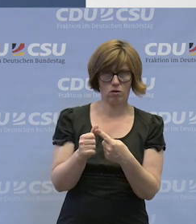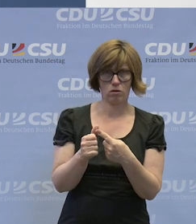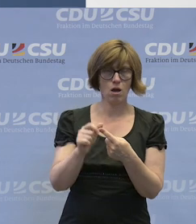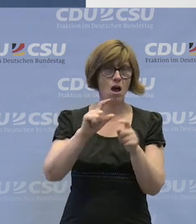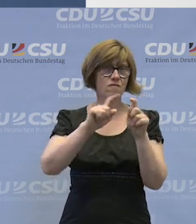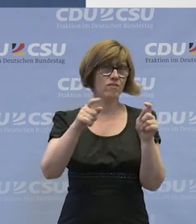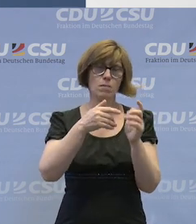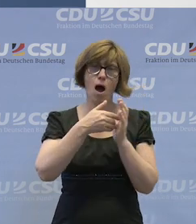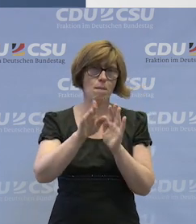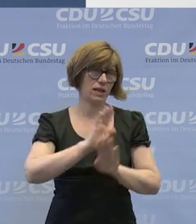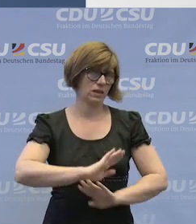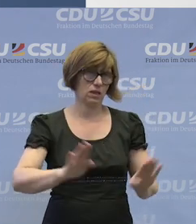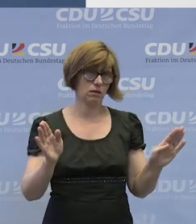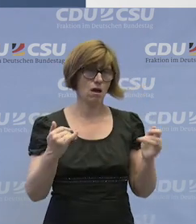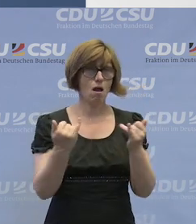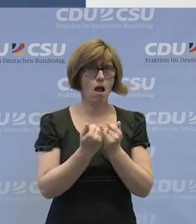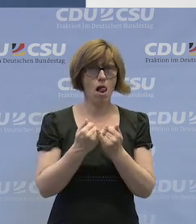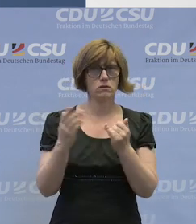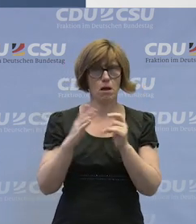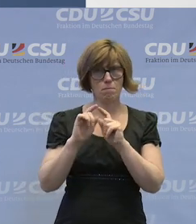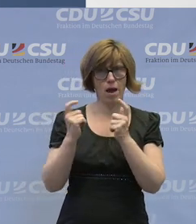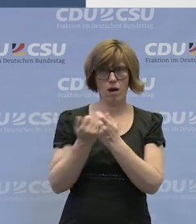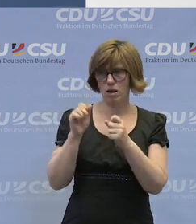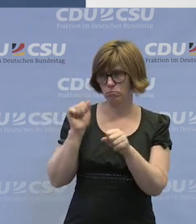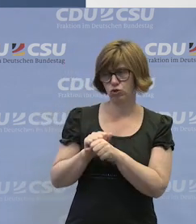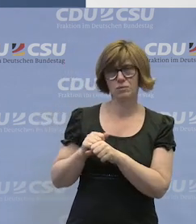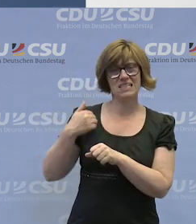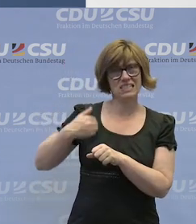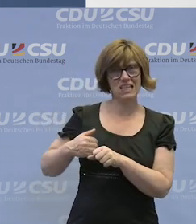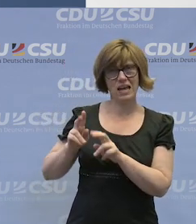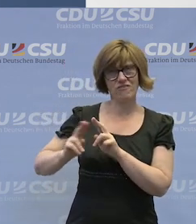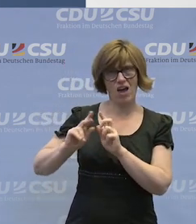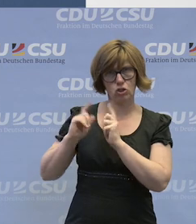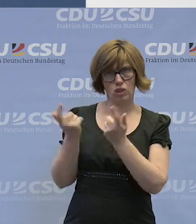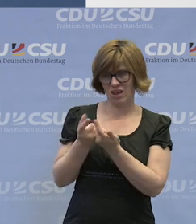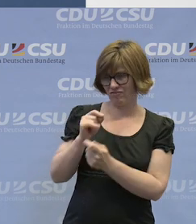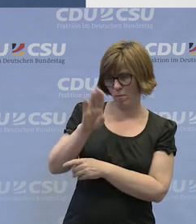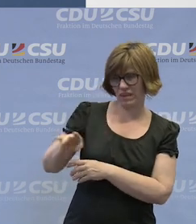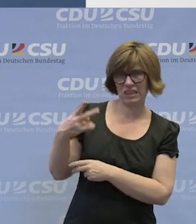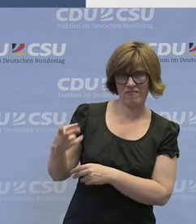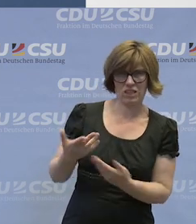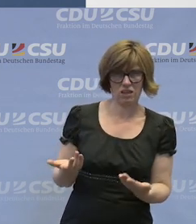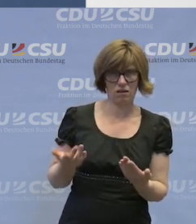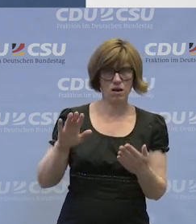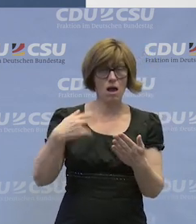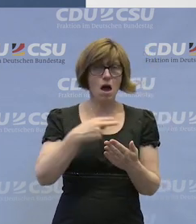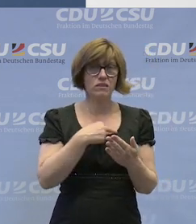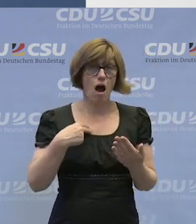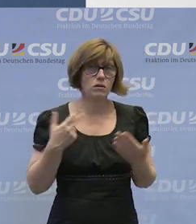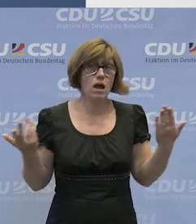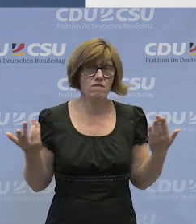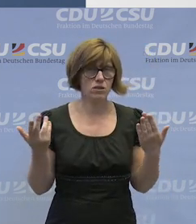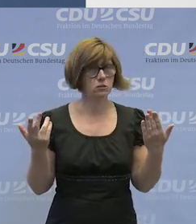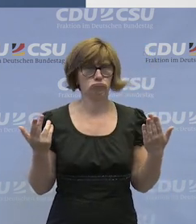nicht ablehnen und der steht bestimmt auf der Seite des Werkstattrates. Also weil es um ihre Kinder geht. Also wo ist denn da ein Nachteil der Tasche?